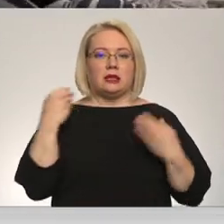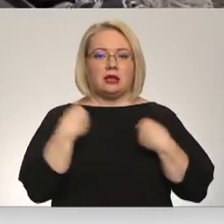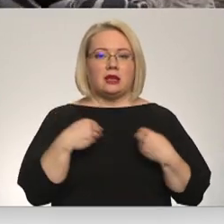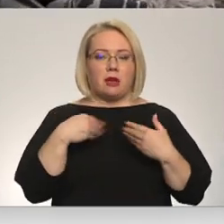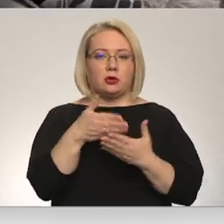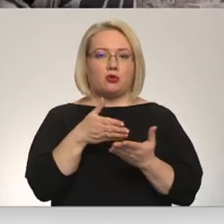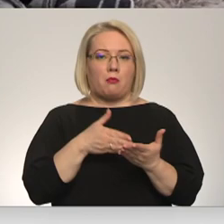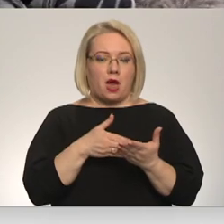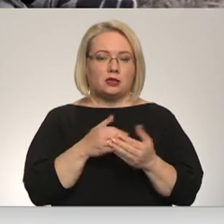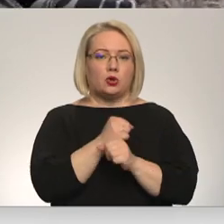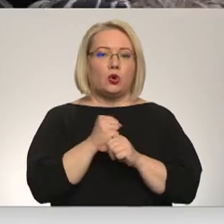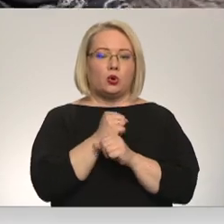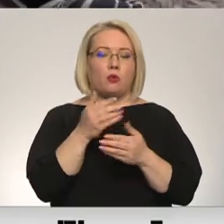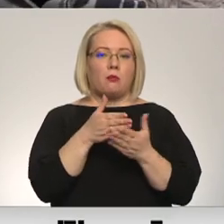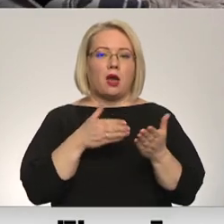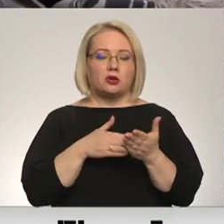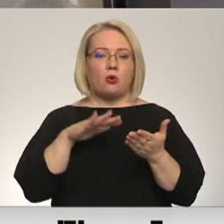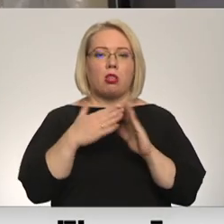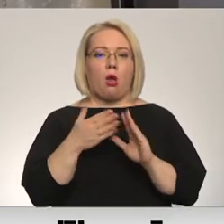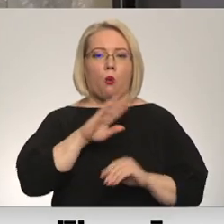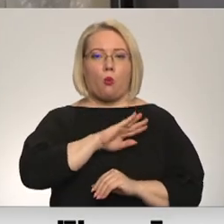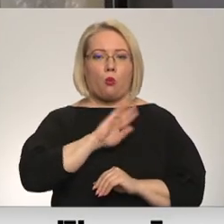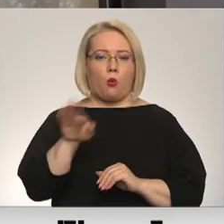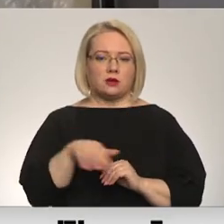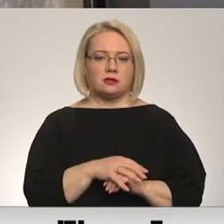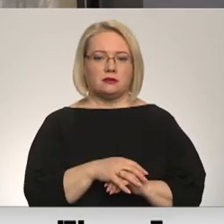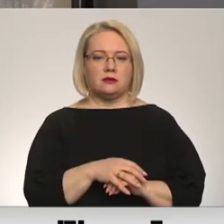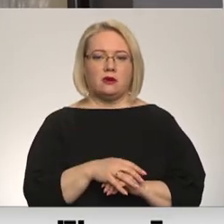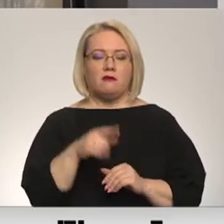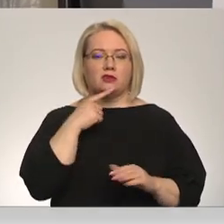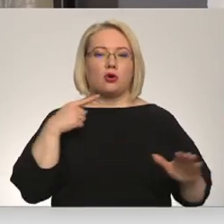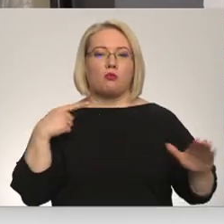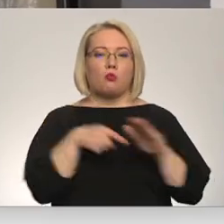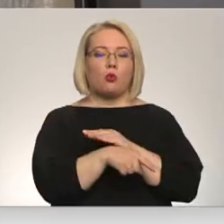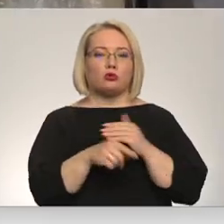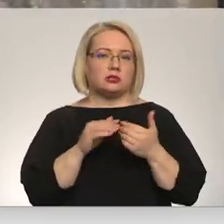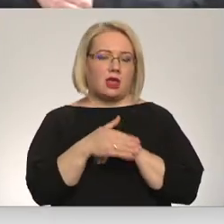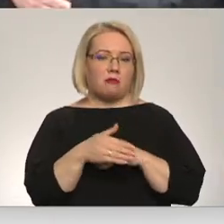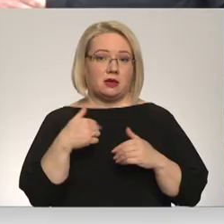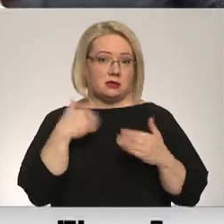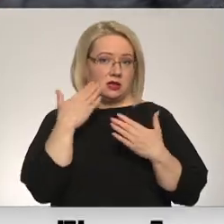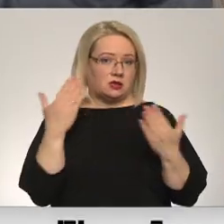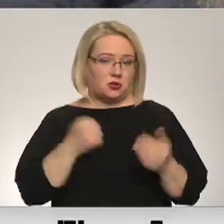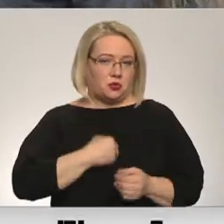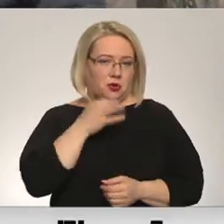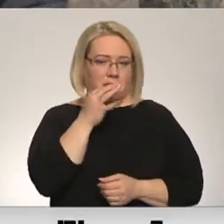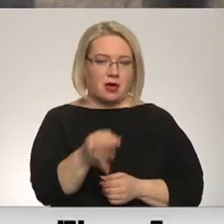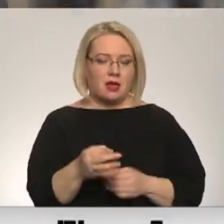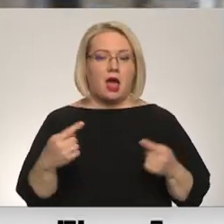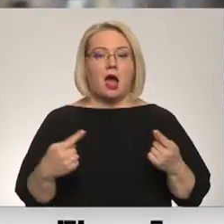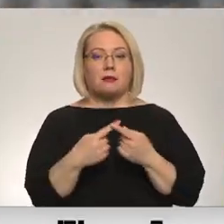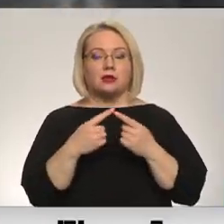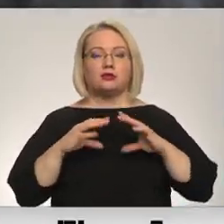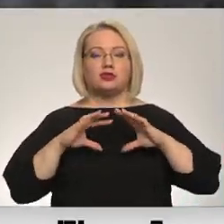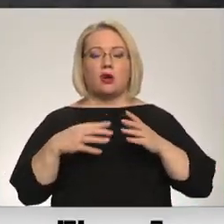Vēlams rupmai zīt uz laukiem prom. Mūts un slēpies. Grūti pateiks, nezinu. Atbilstoši starptautiski